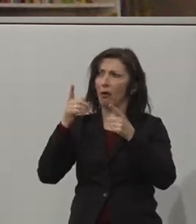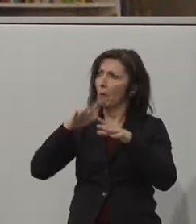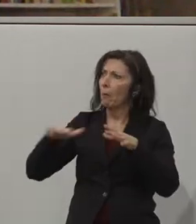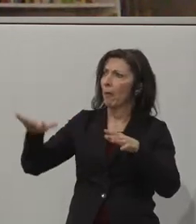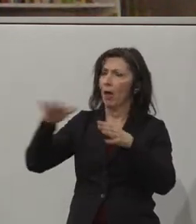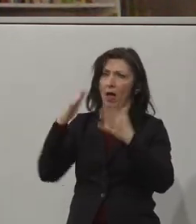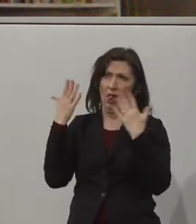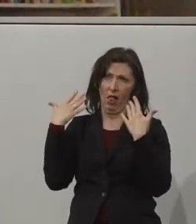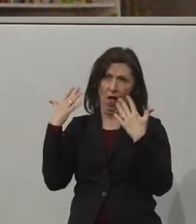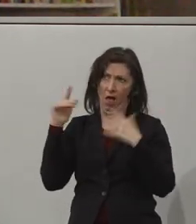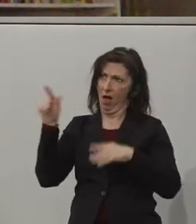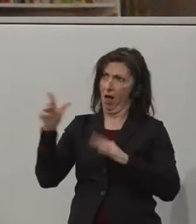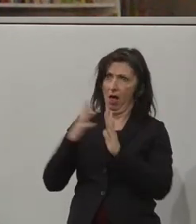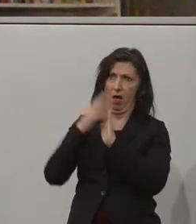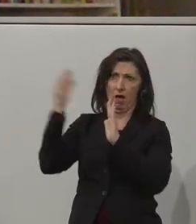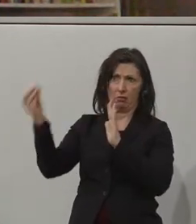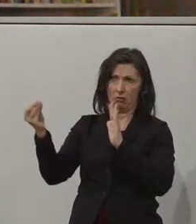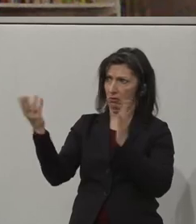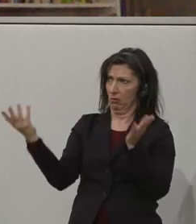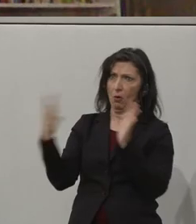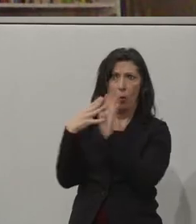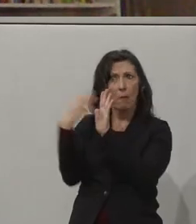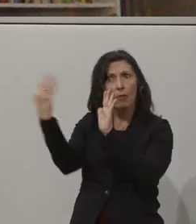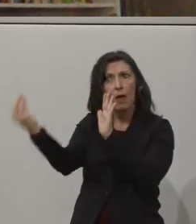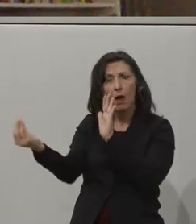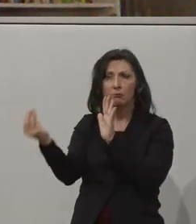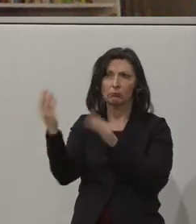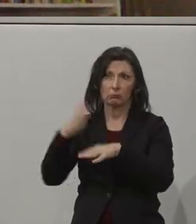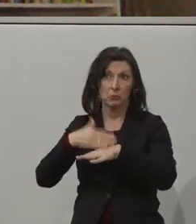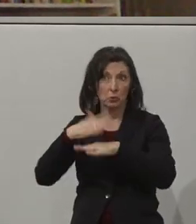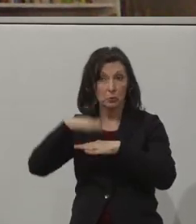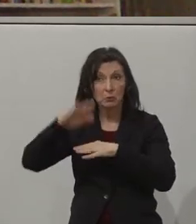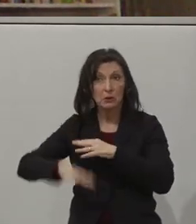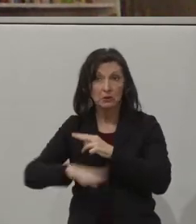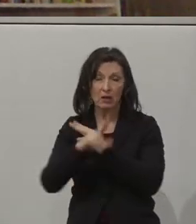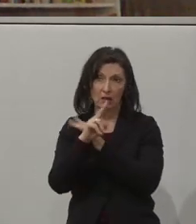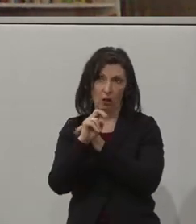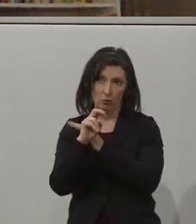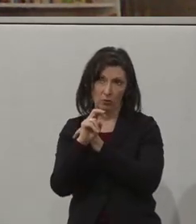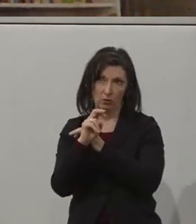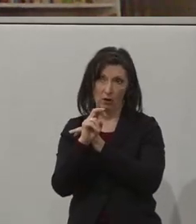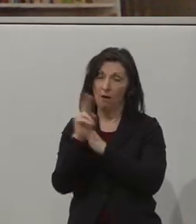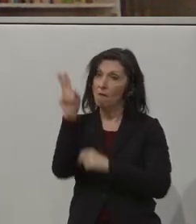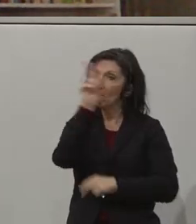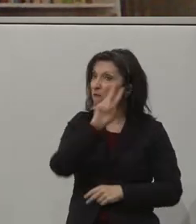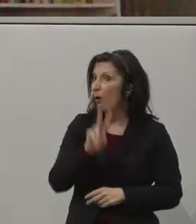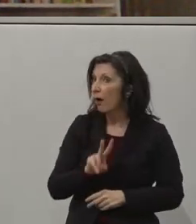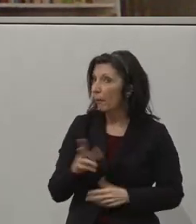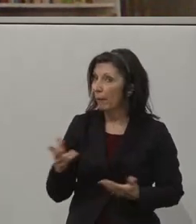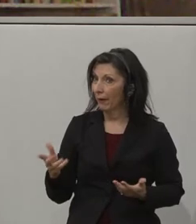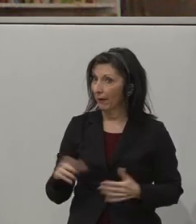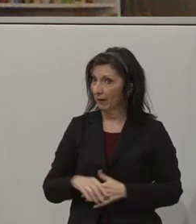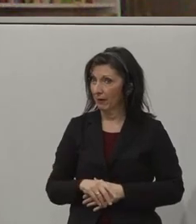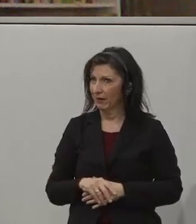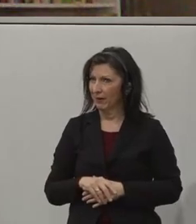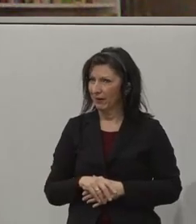stattfinden. Zum Beispiel Niederösterreich, Vorarlberg, ja überall